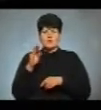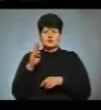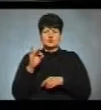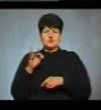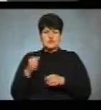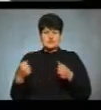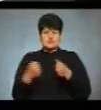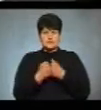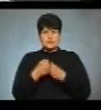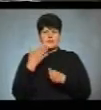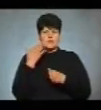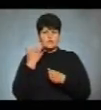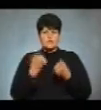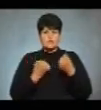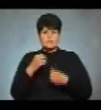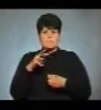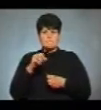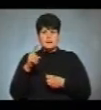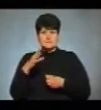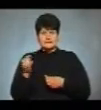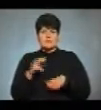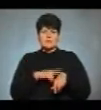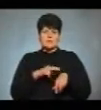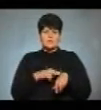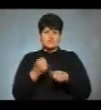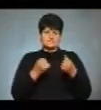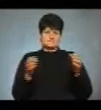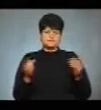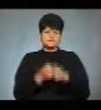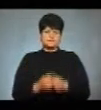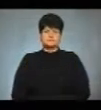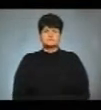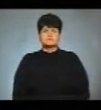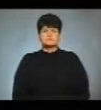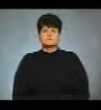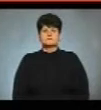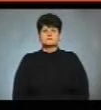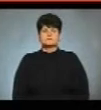поліції та легковий автомобіль Мазда. Діана Ярошенко, Тарас Бурак, Андрій Прокопів, Новини.